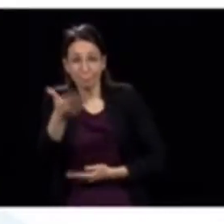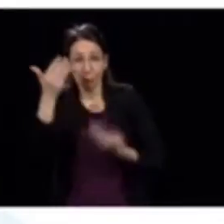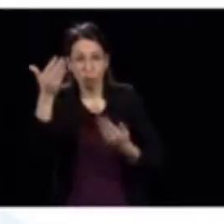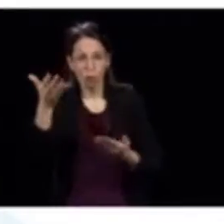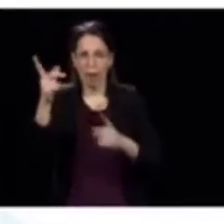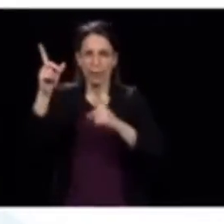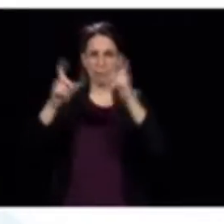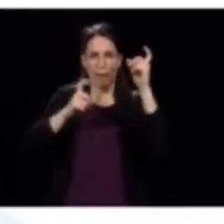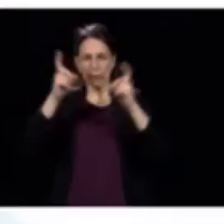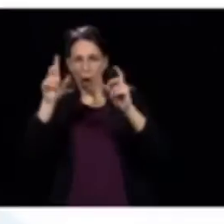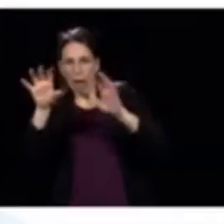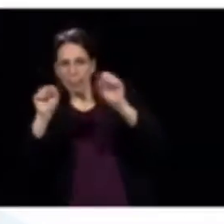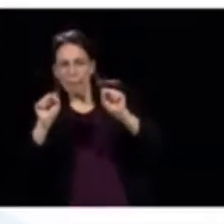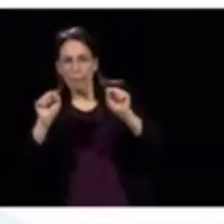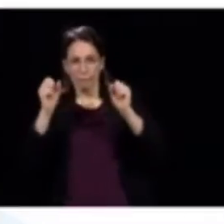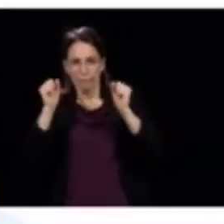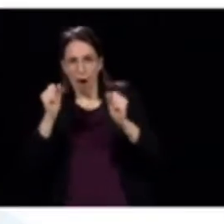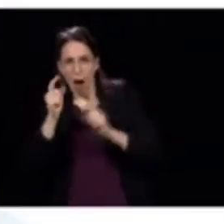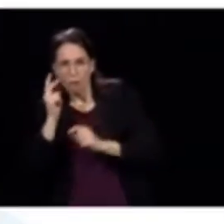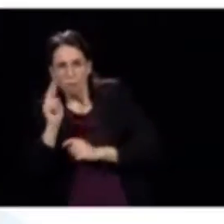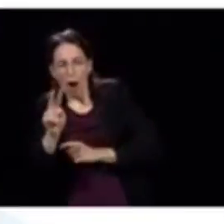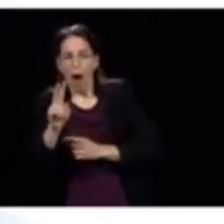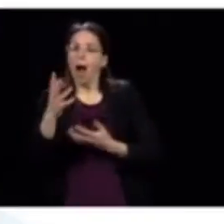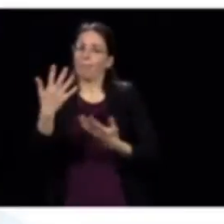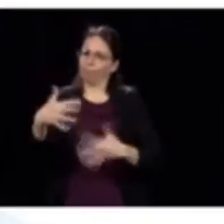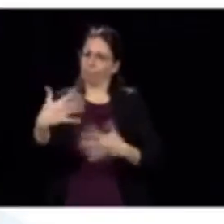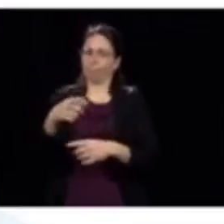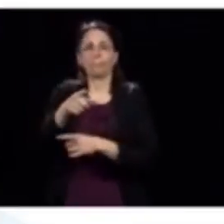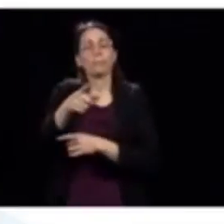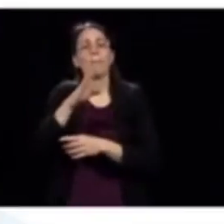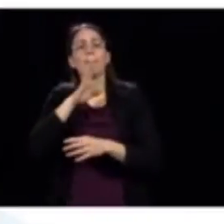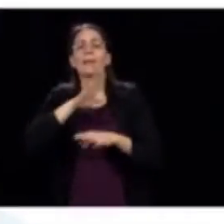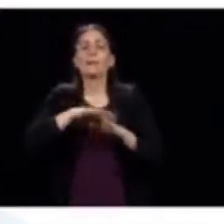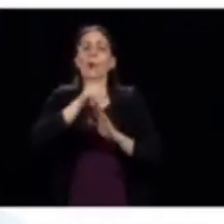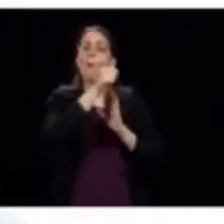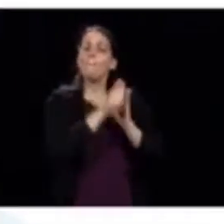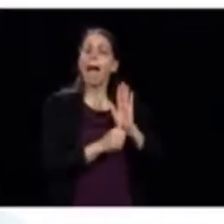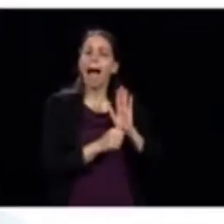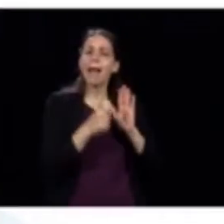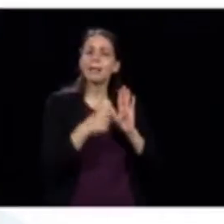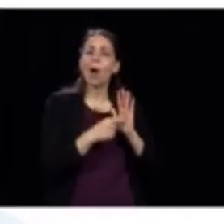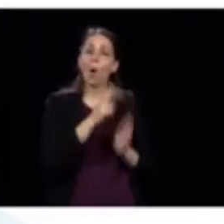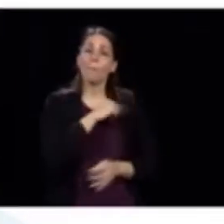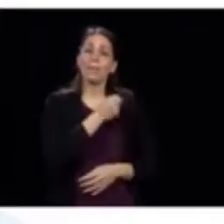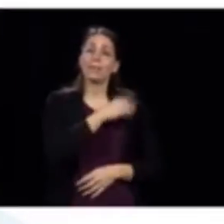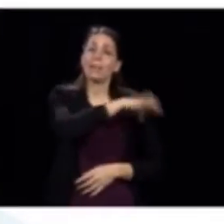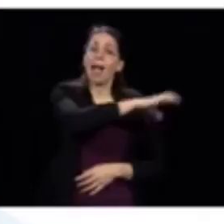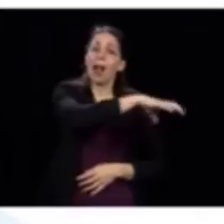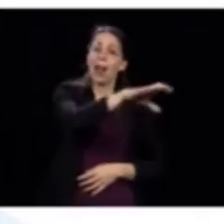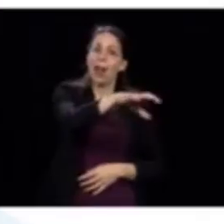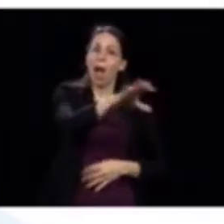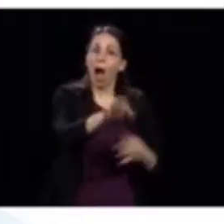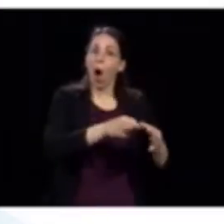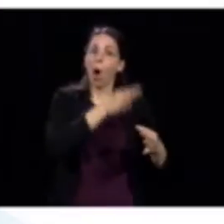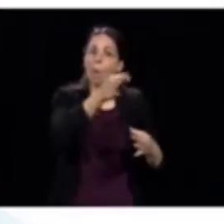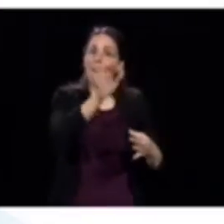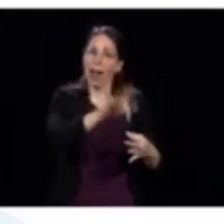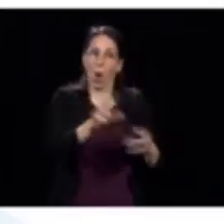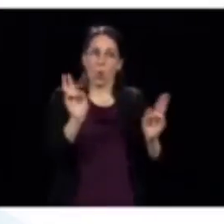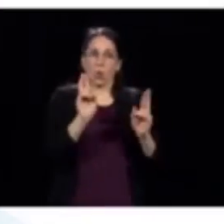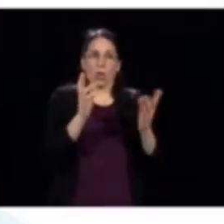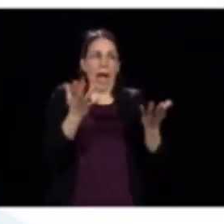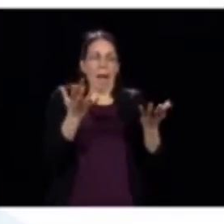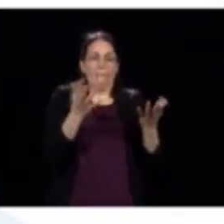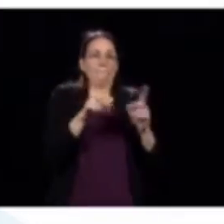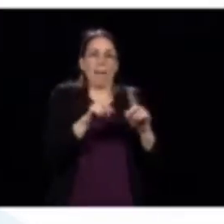votre nom verbal parle beaucoup, M. Legault, vous le savez. Et lorsqu'on a parlé d'opérations dans les hôpitaux qui étaient reportés qu'il y des cas,